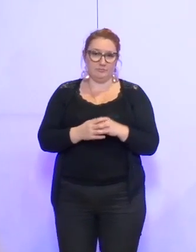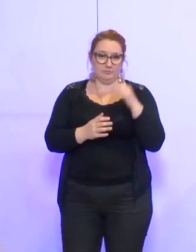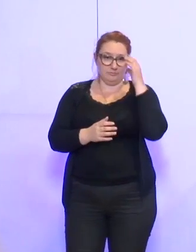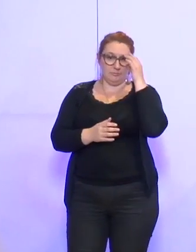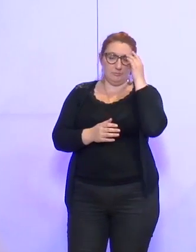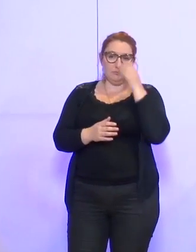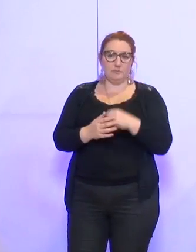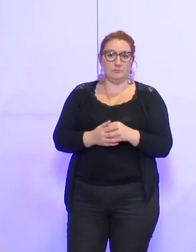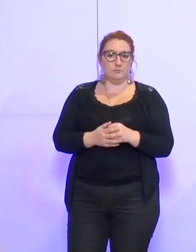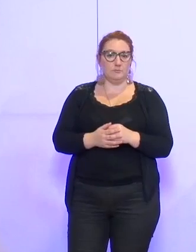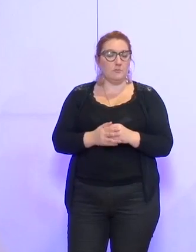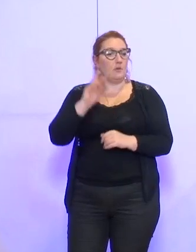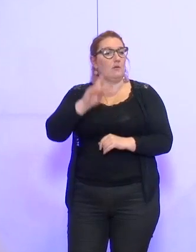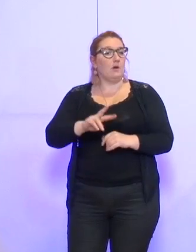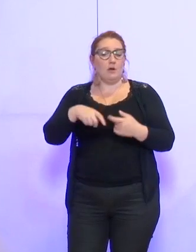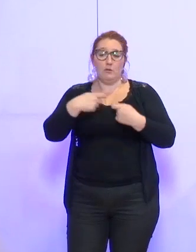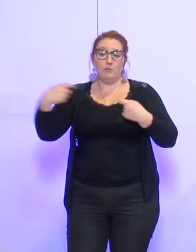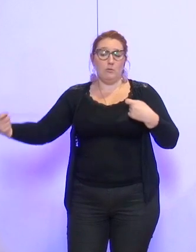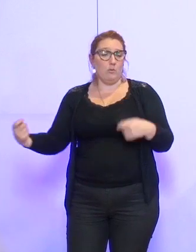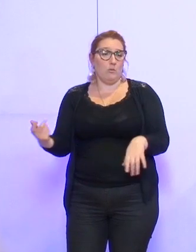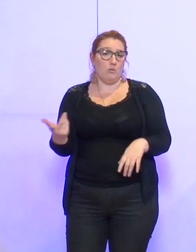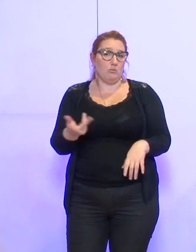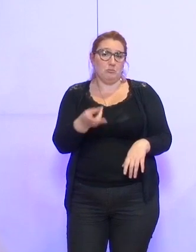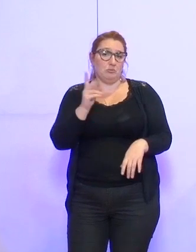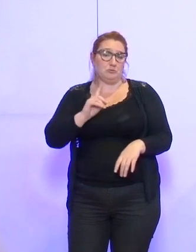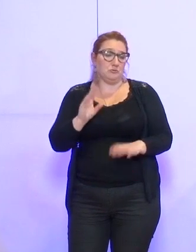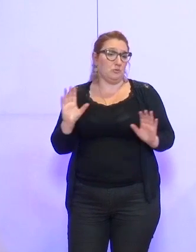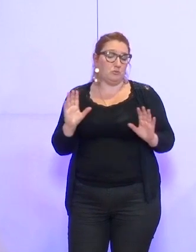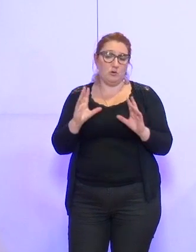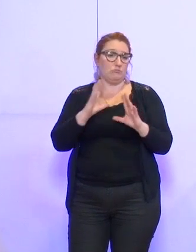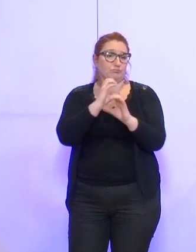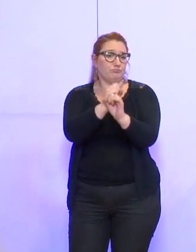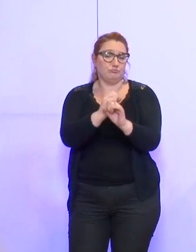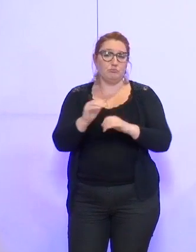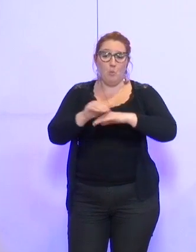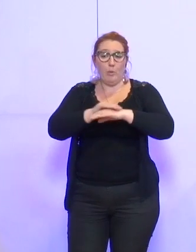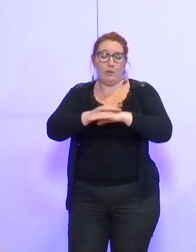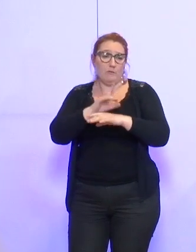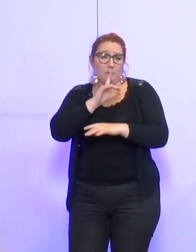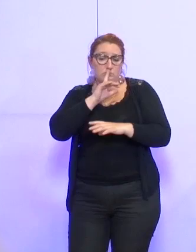Je ne m'étendrai pas plus sur les motifs.